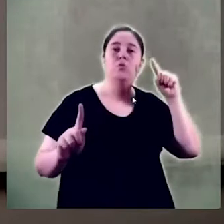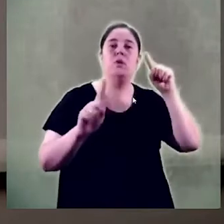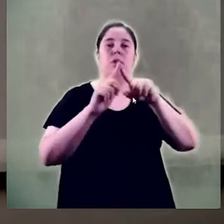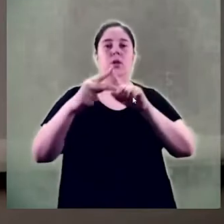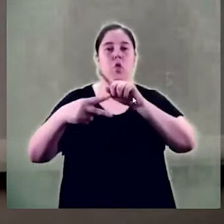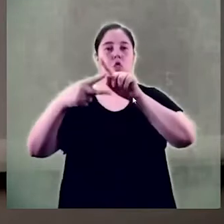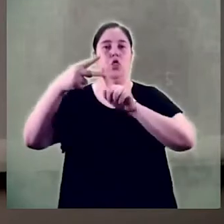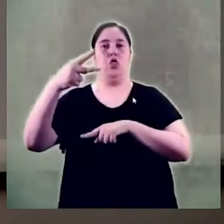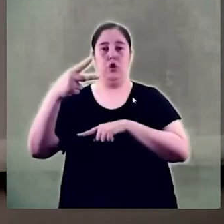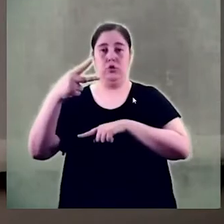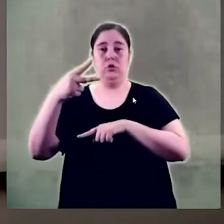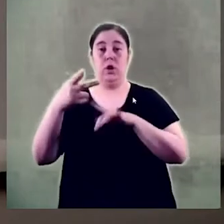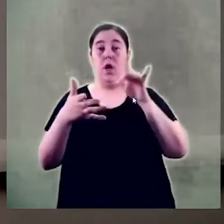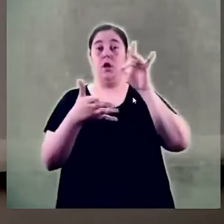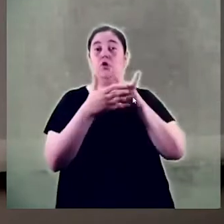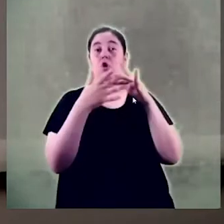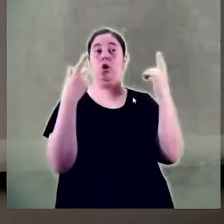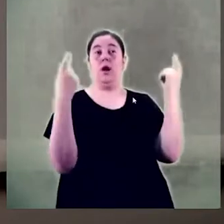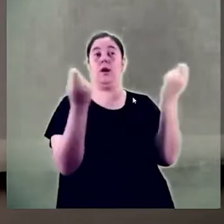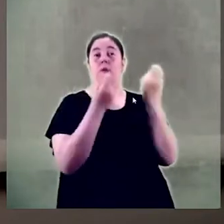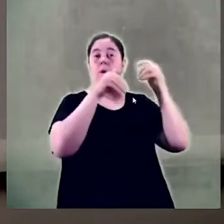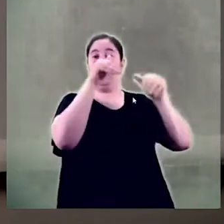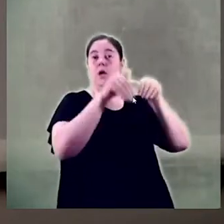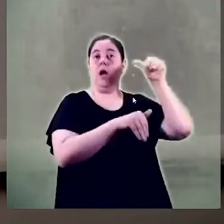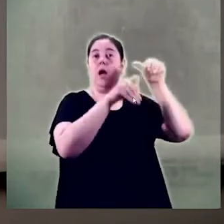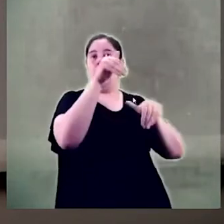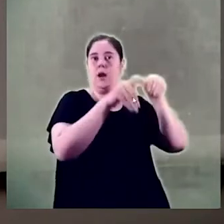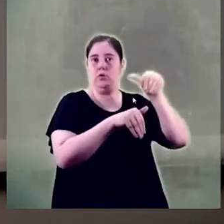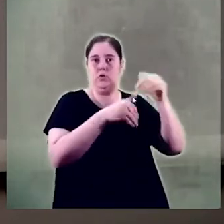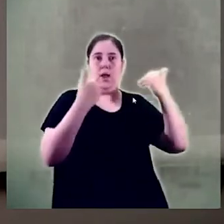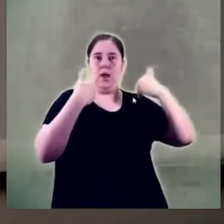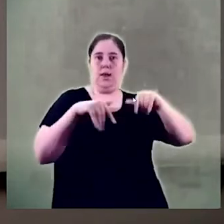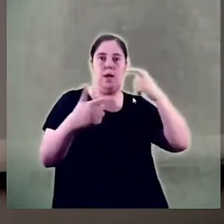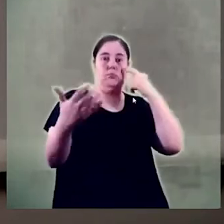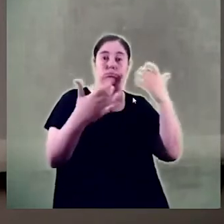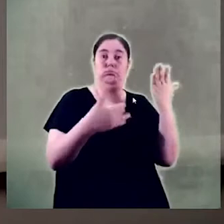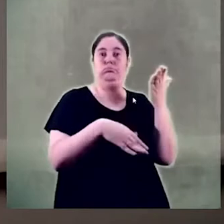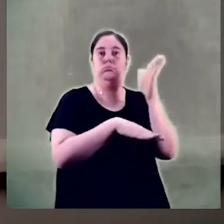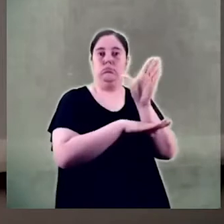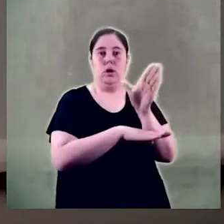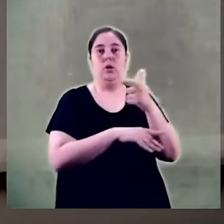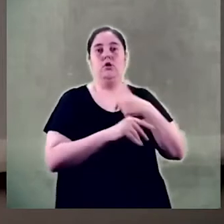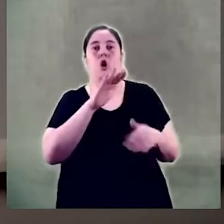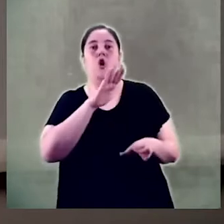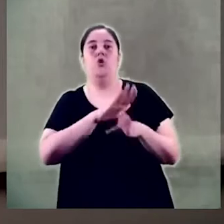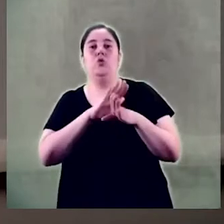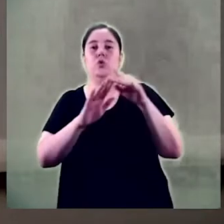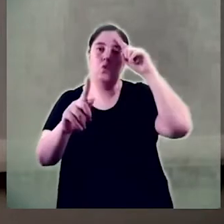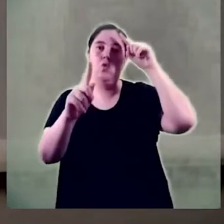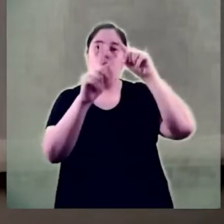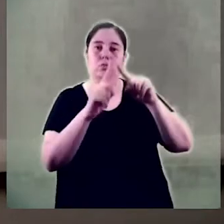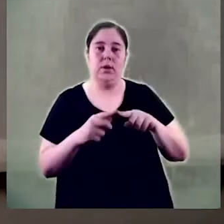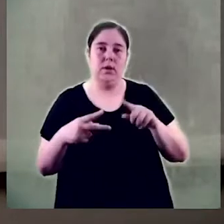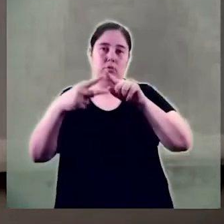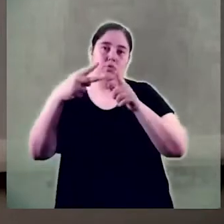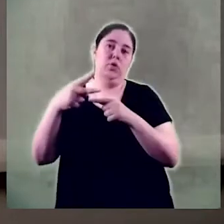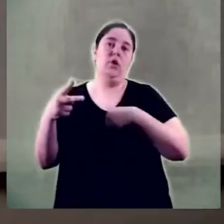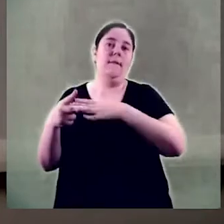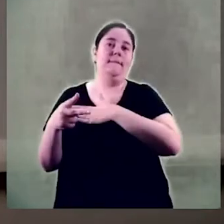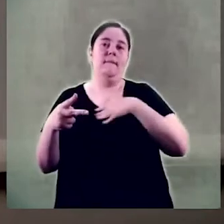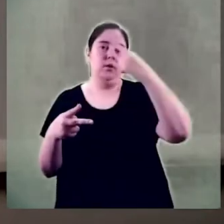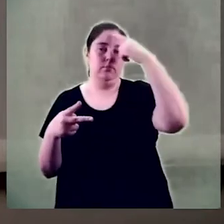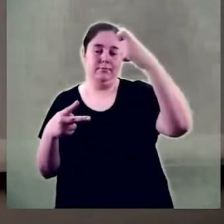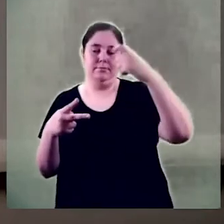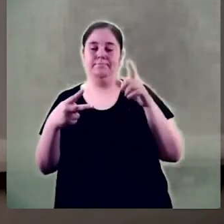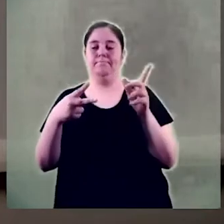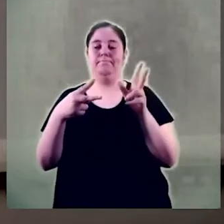expressat a la campanya electoral quan ens vam presentar i que, simplement, avui us vull recordar. Un dels